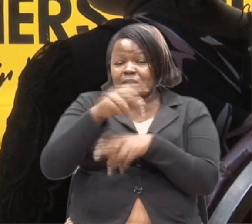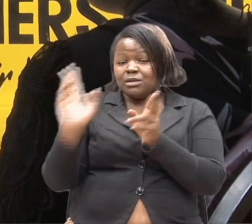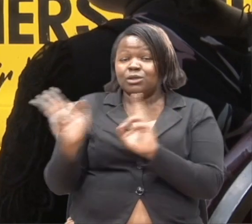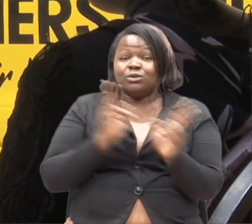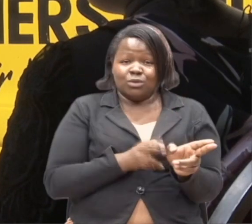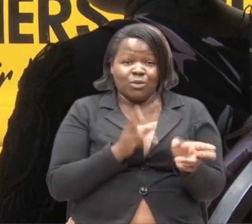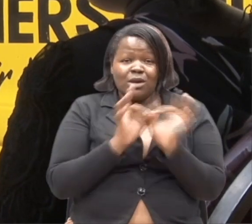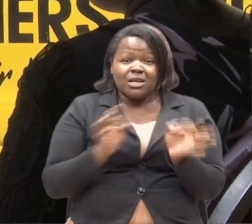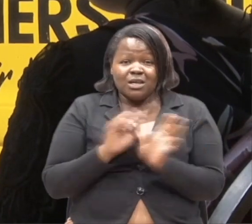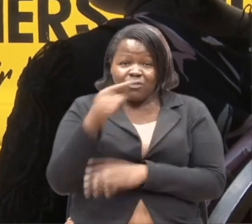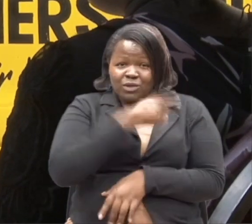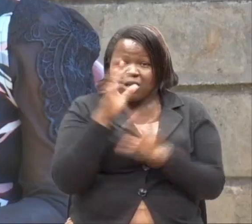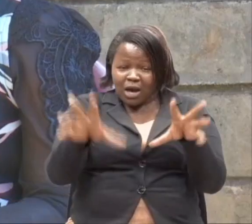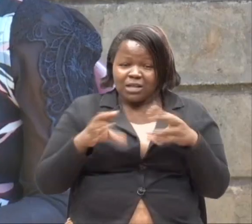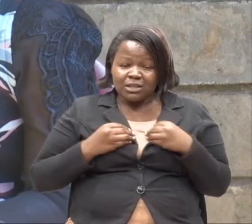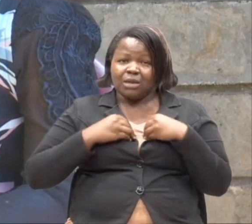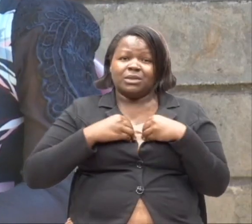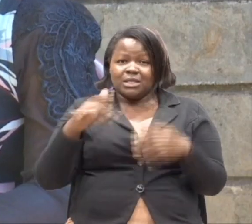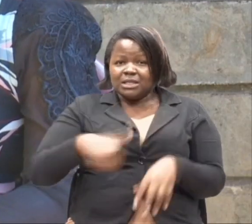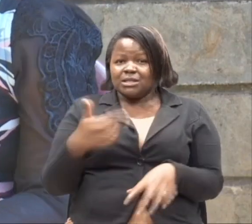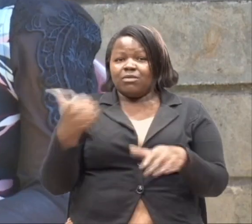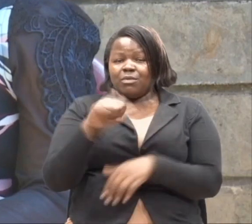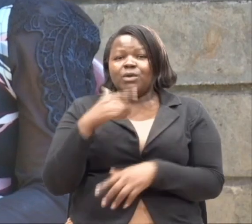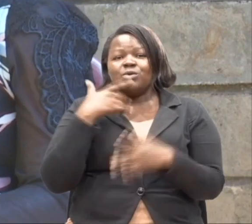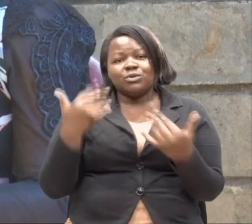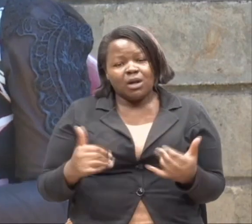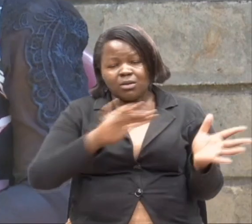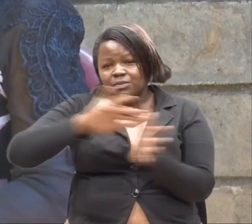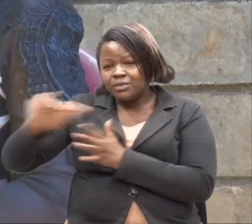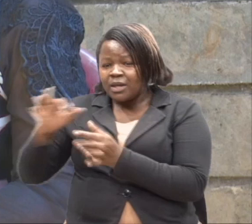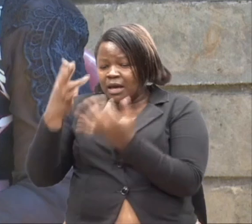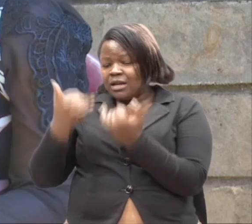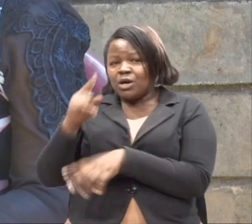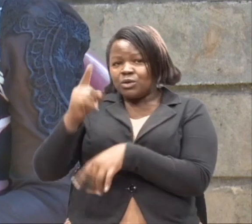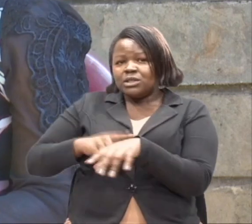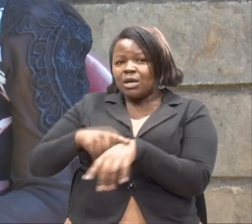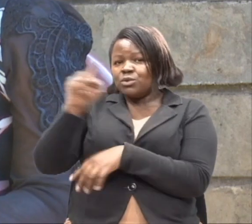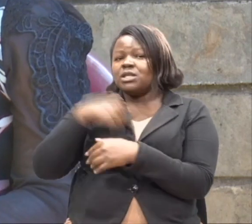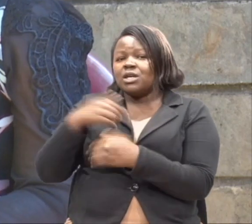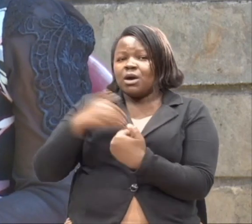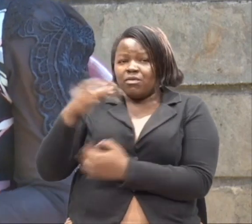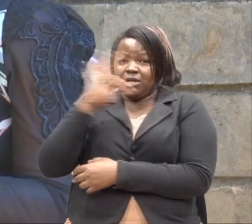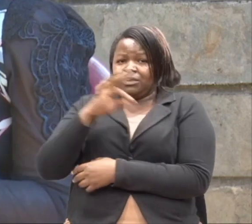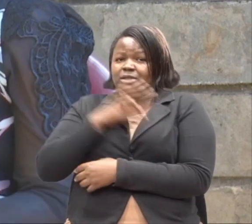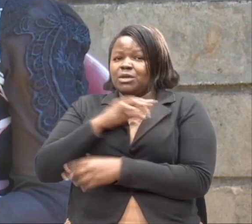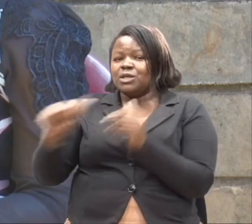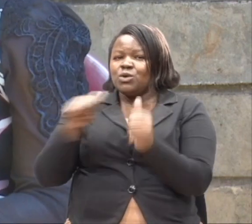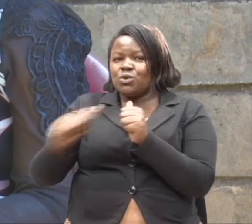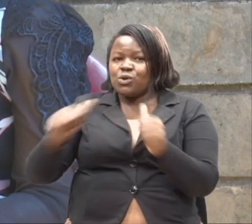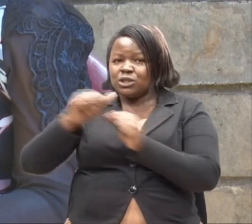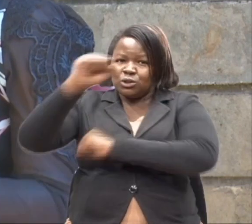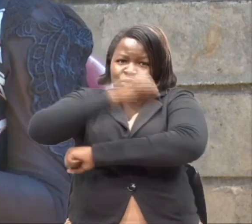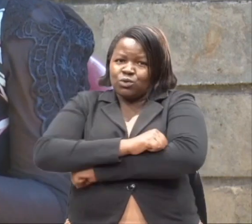kawaida kama mutu kwanza ajajitambua. Kabla ajajitambua. Dio, hivyo. Na hivyo basi umesema kwa una investments. Dio, wa Ambayo